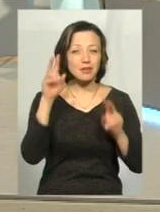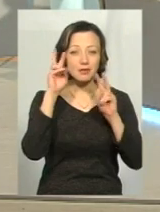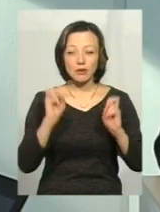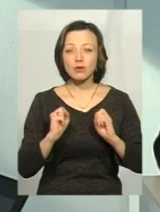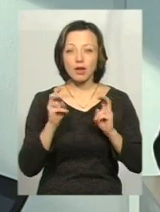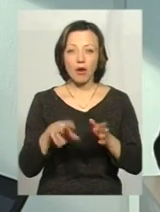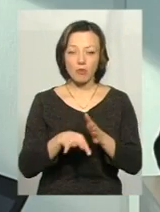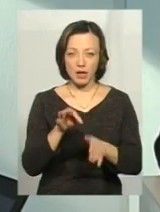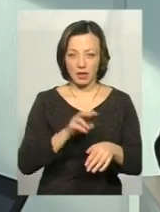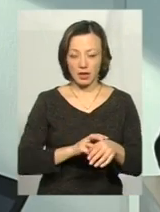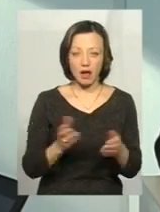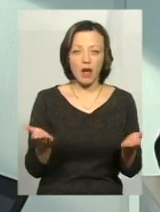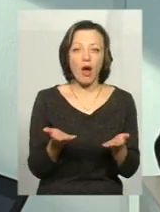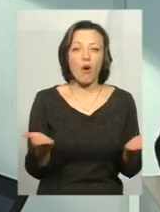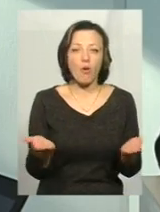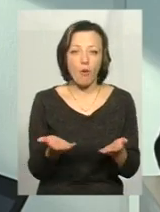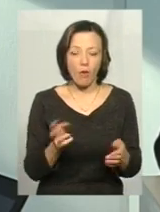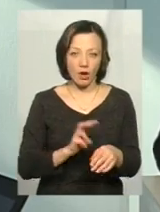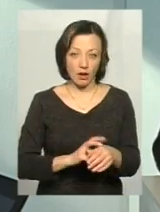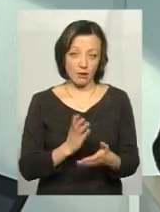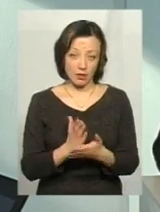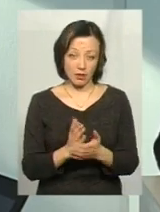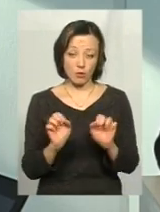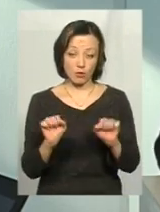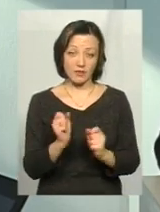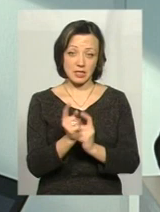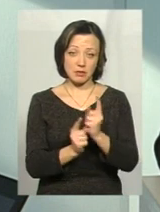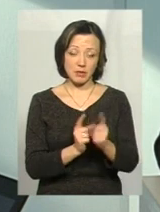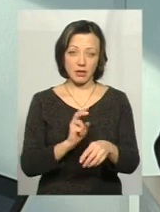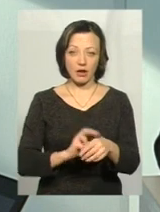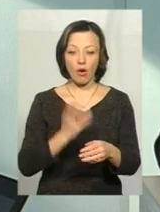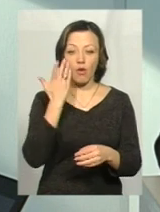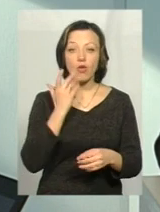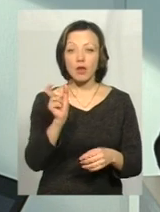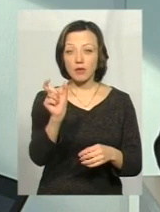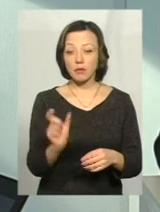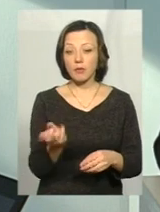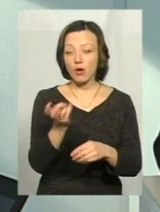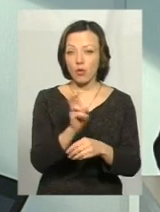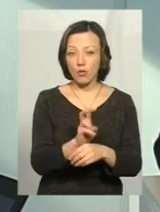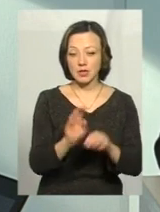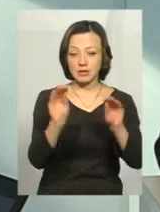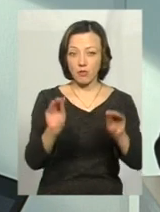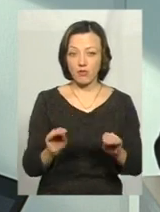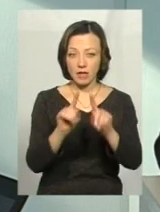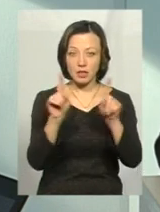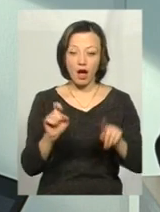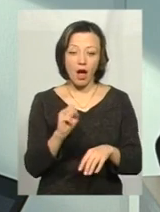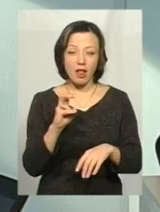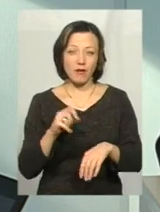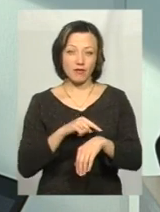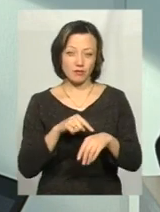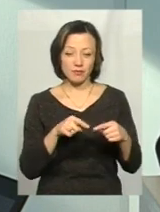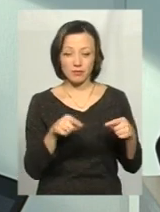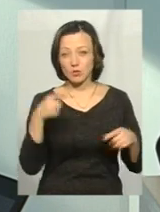брати лікаря і якого лікаря. Для цього є можливість зміни лікаря. Коли особа приходить до лікаря, запевняє декларацію, але через деякий час